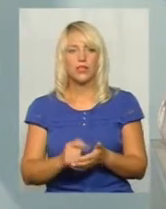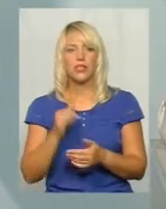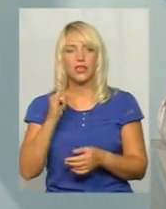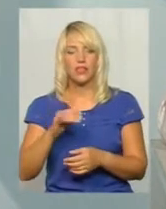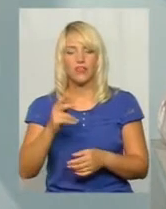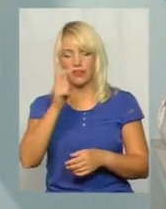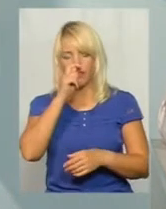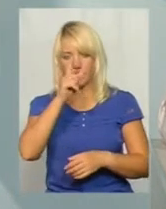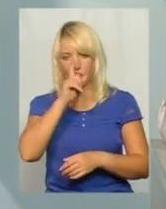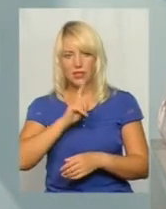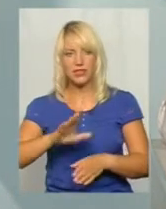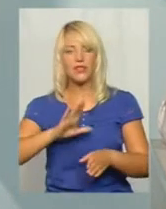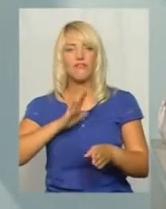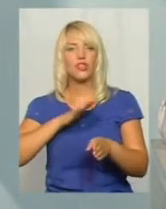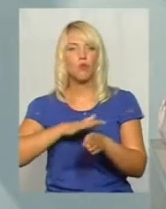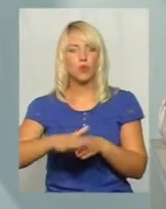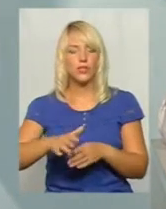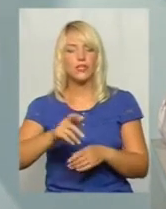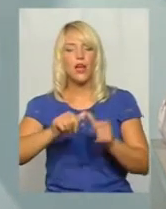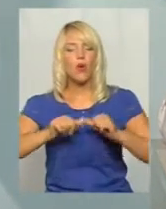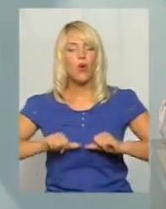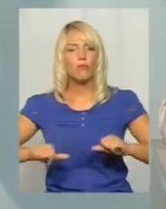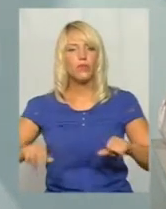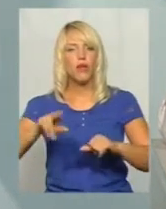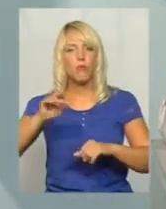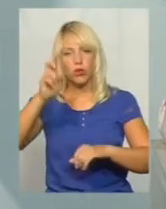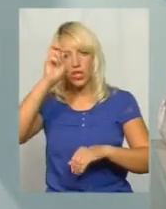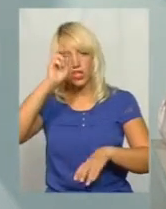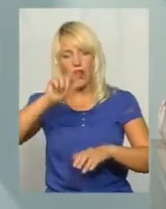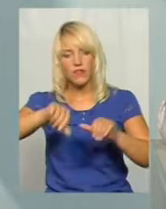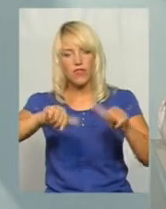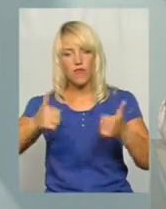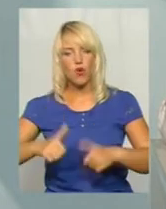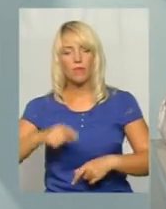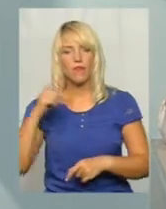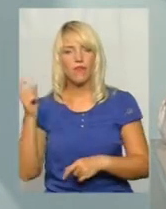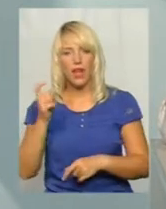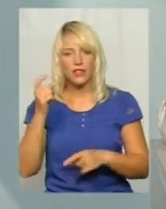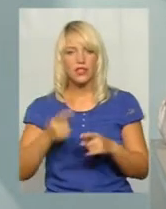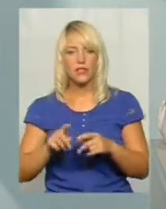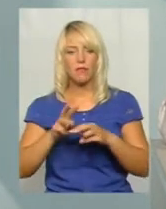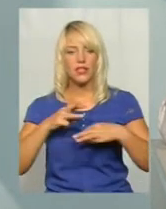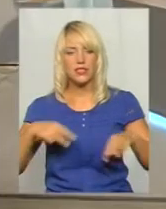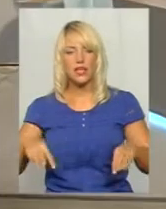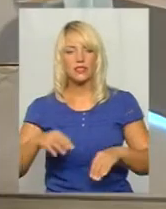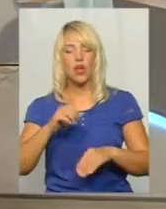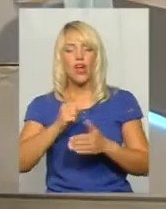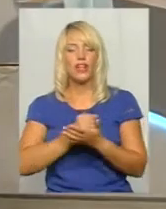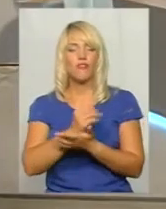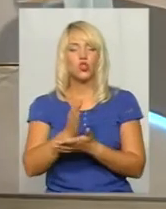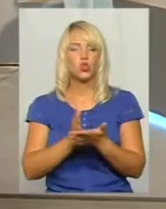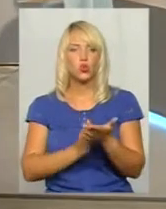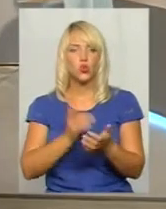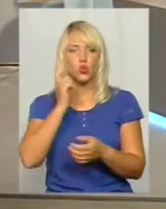відбулася комісія по державній формі власності Міністерства інфраструктури України, на які